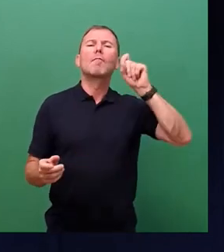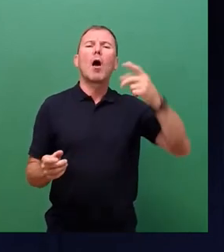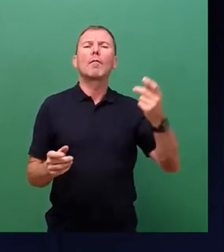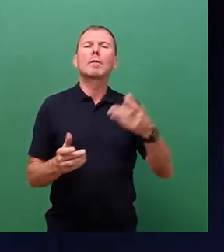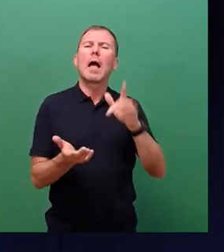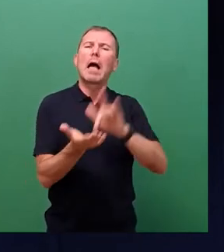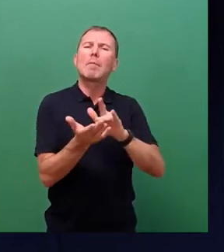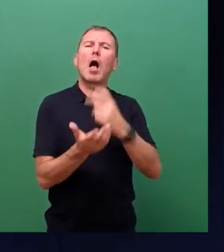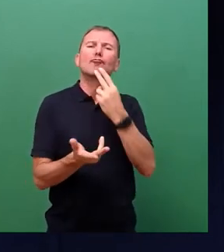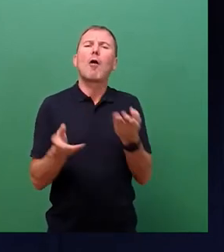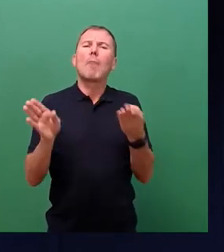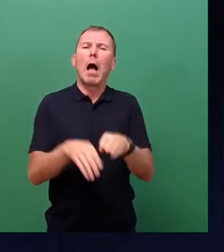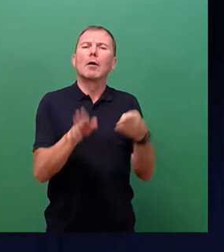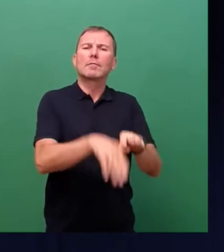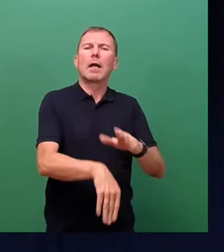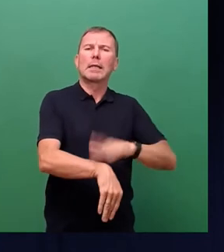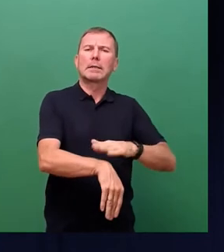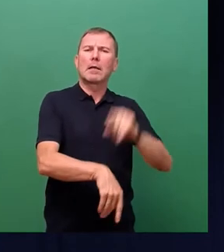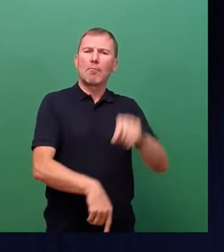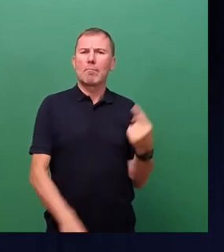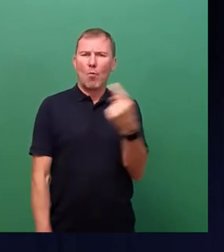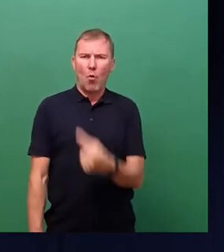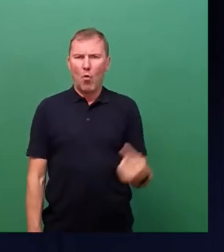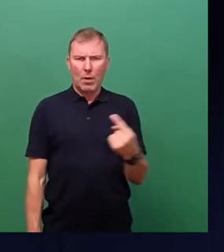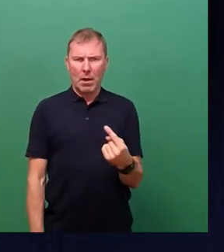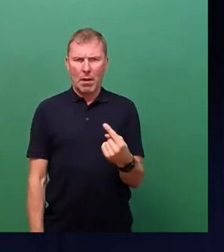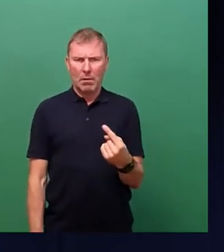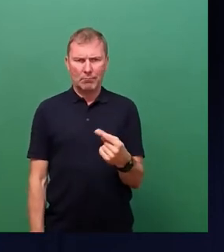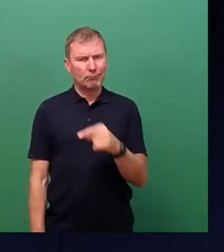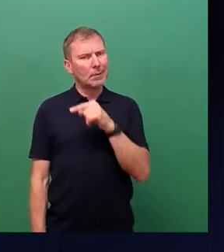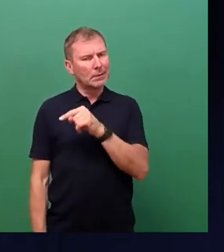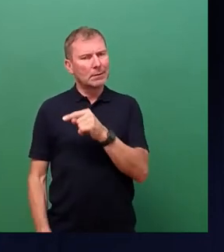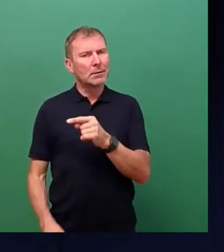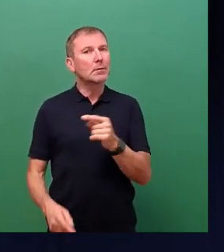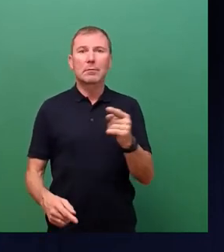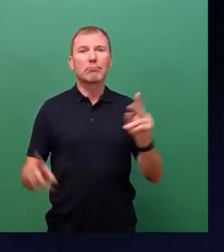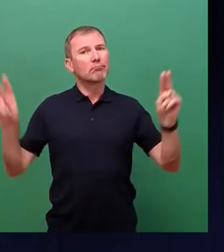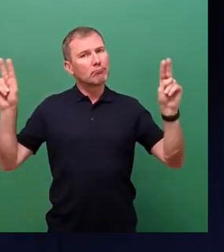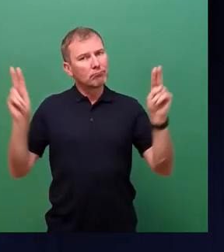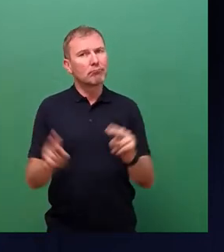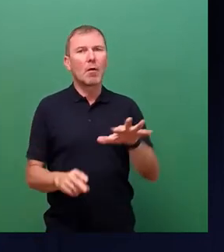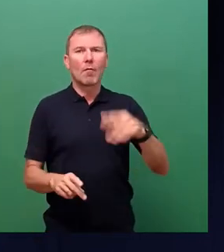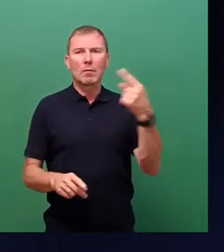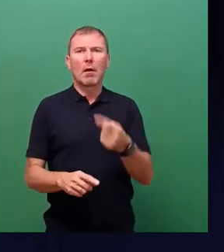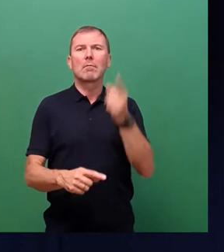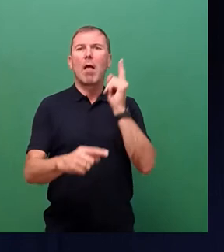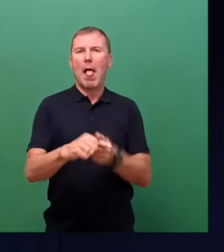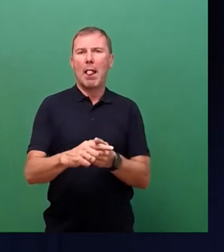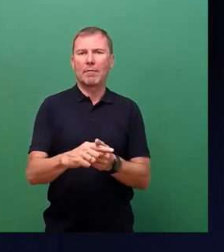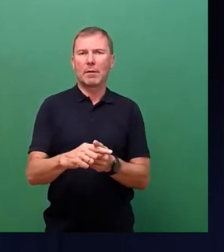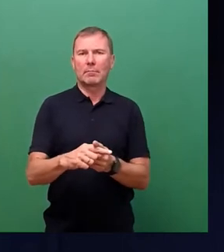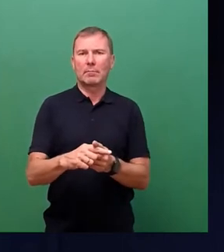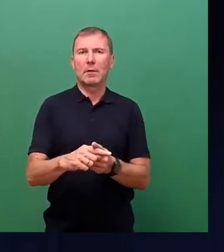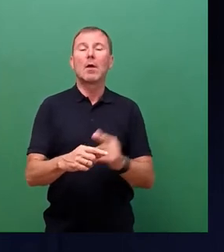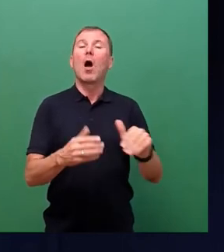Stromausfallzeit pro Jahr. Dies hat sich halbiert in den letzten 15 Jahren. Gleichzeitig ist der Anteil der erneuerbaren